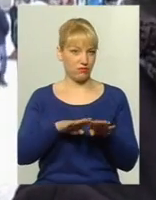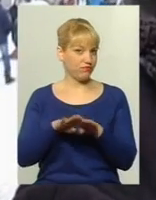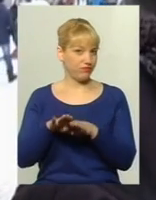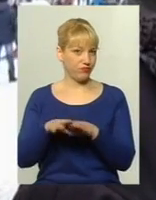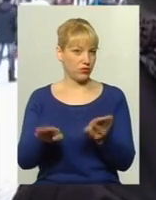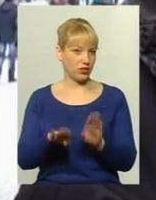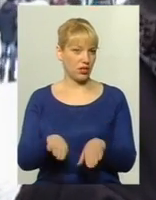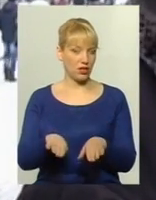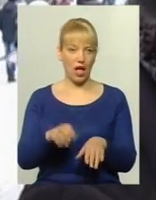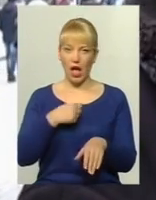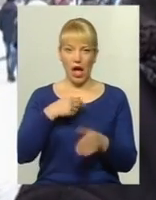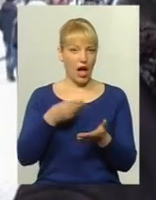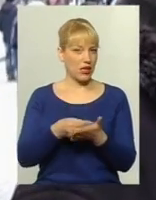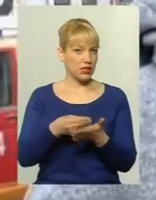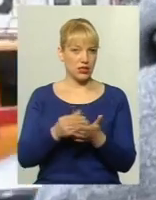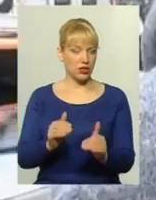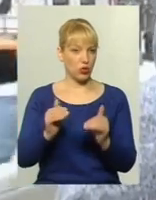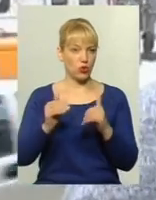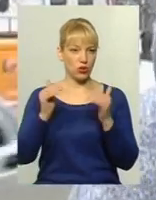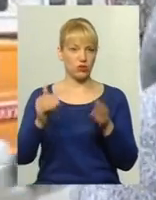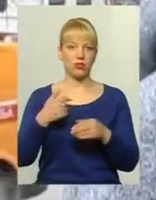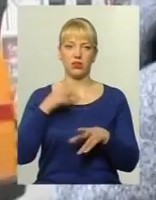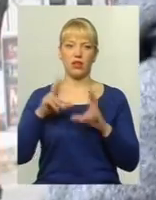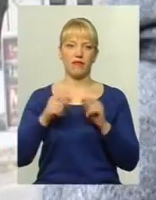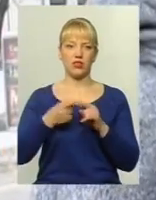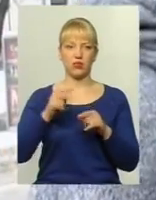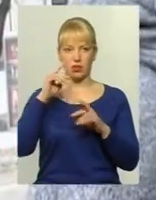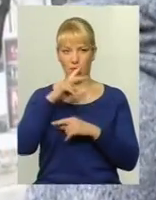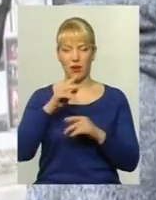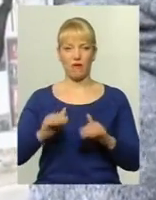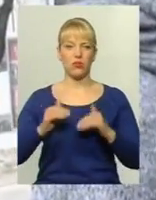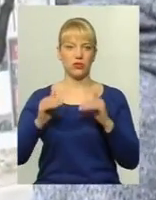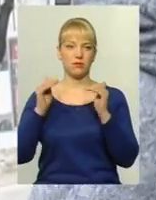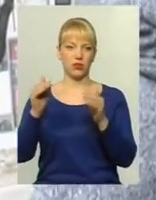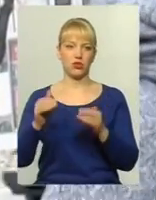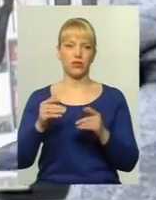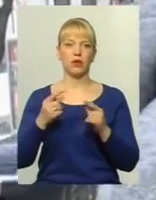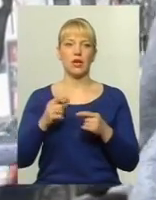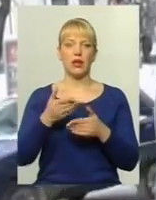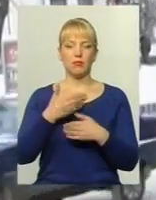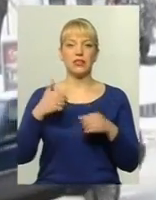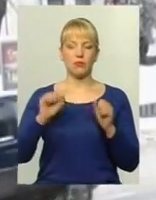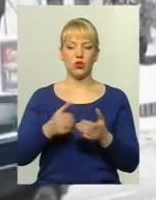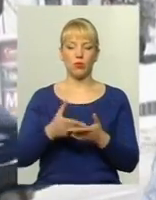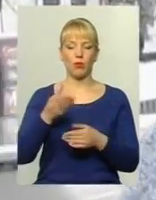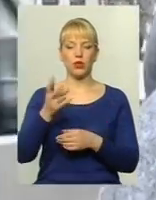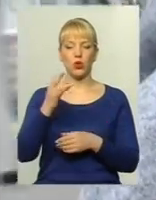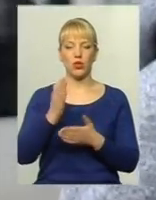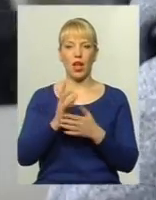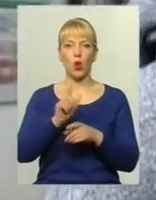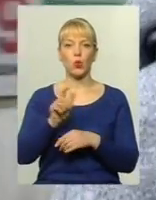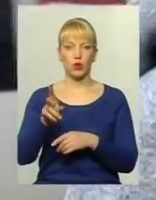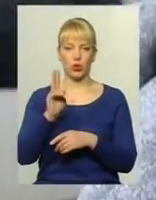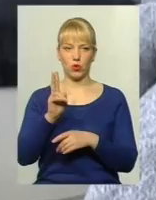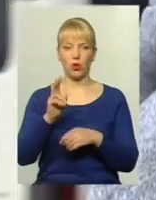А ціни нам все ростуть Я вважаю, що це неправильно збільшувати Ми зможемо оплатити, але є такі люди, які